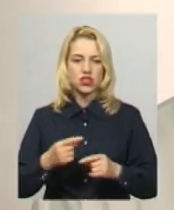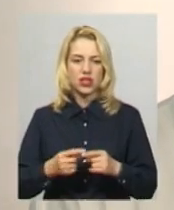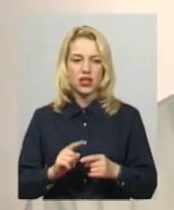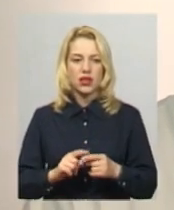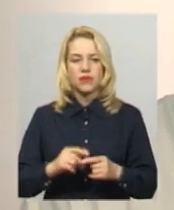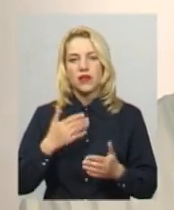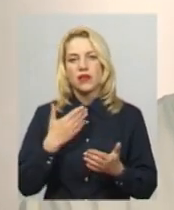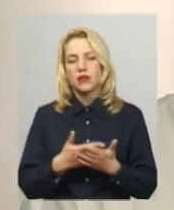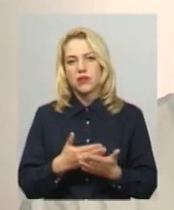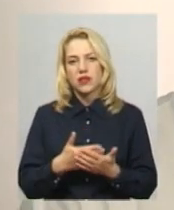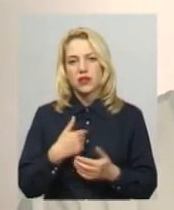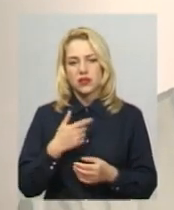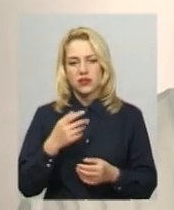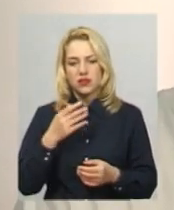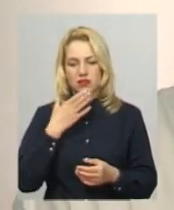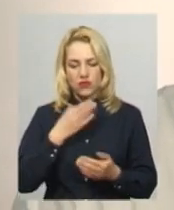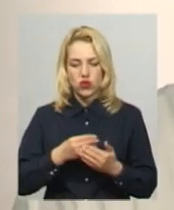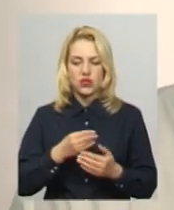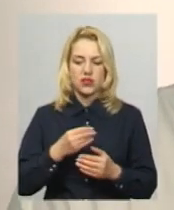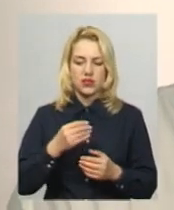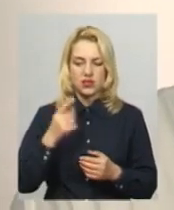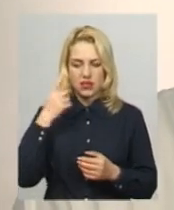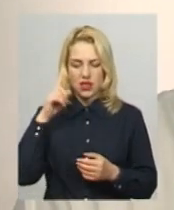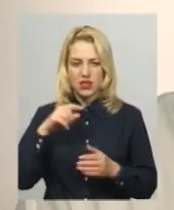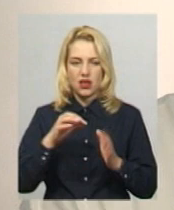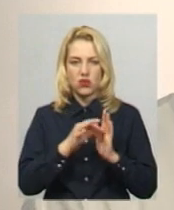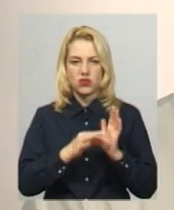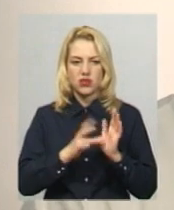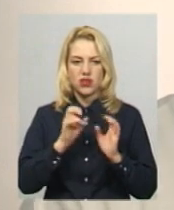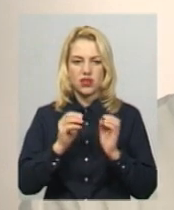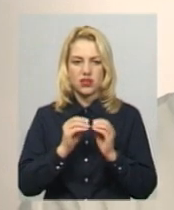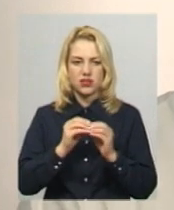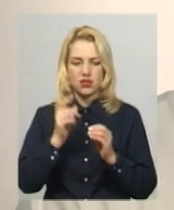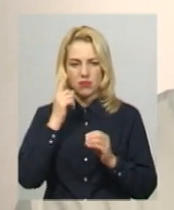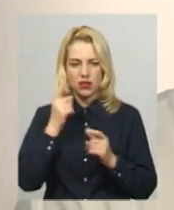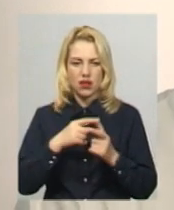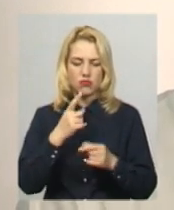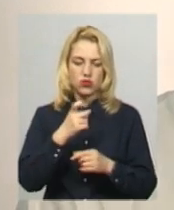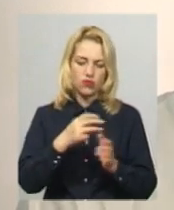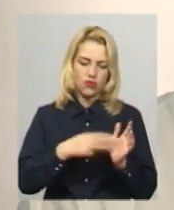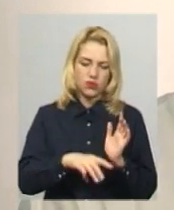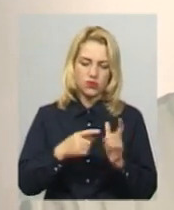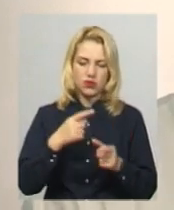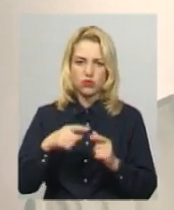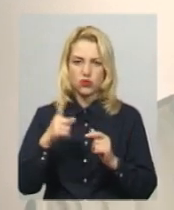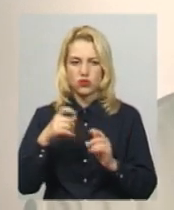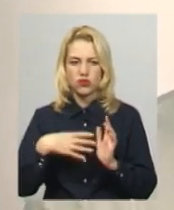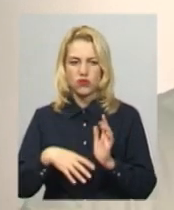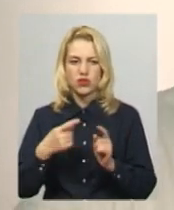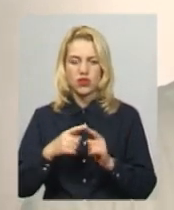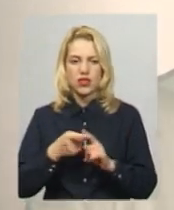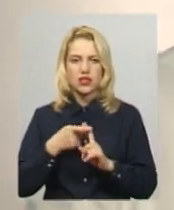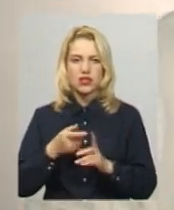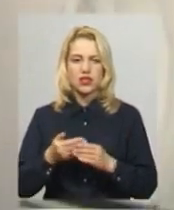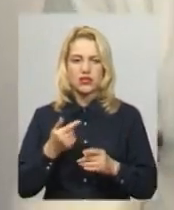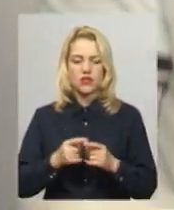свої я десь приблизно на десяточку, по 12-бальній системі. Так то сподіваюся, або на 180, або на 190 скласти це все залежить від